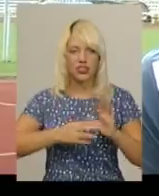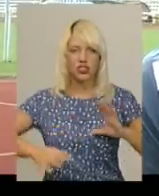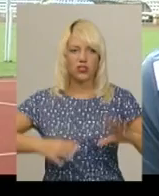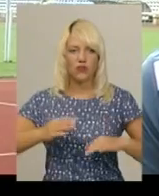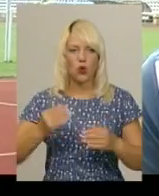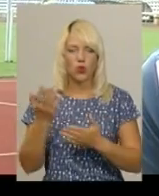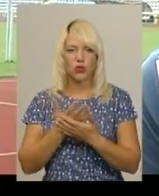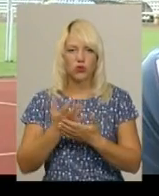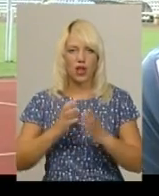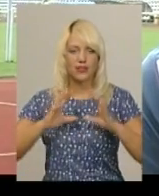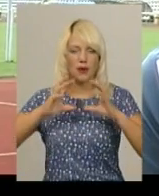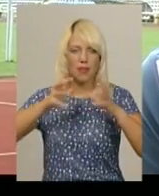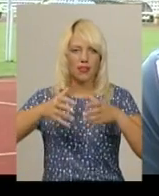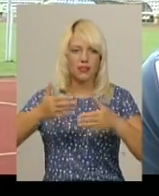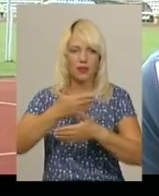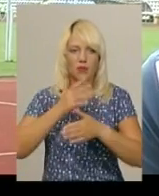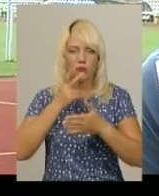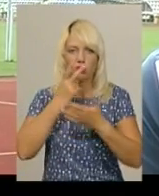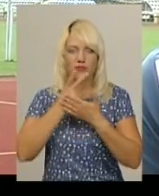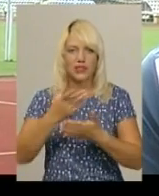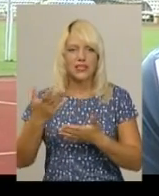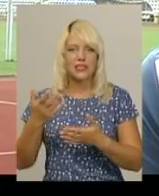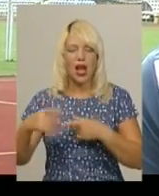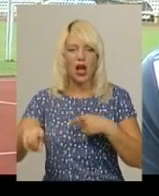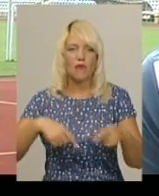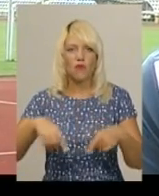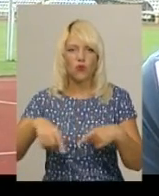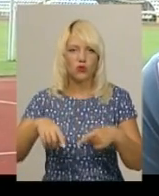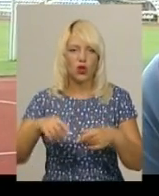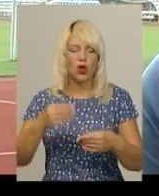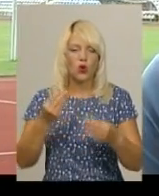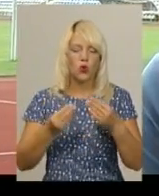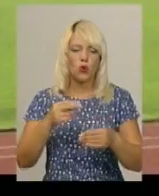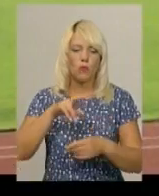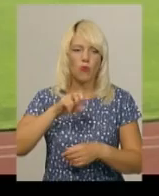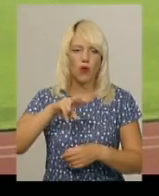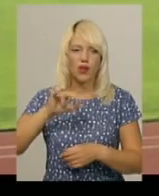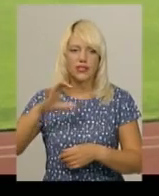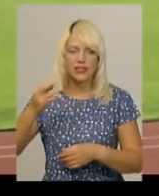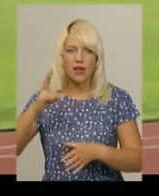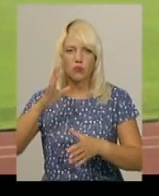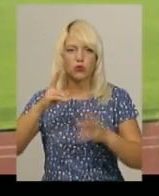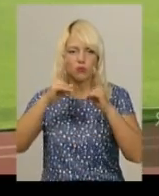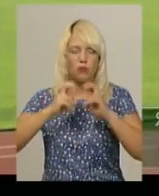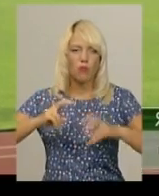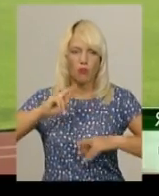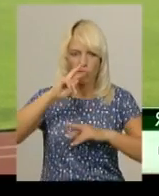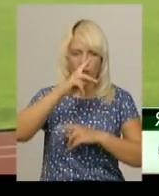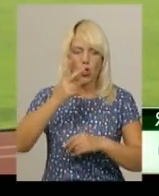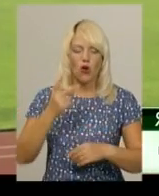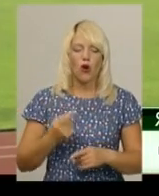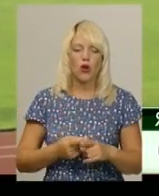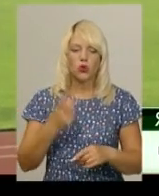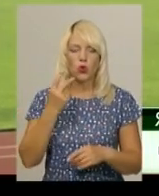кінотеатрі «Планета» ми будемо переглядати гру з Поліссям, вказувати на помилки. В одному з трьох зіграних матчів Другої ліги